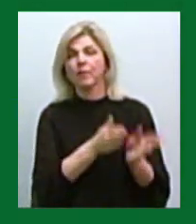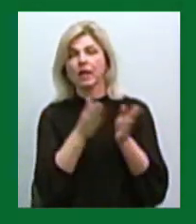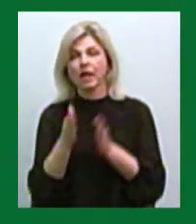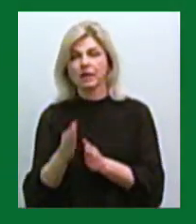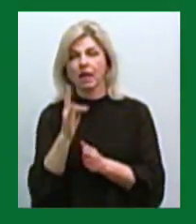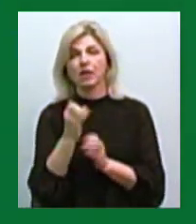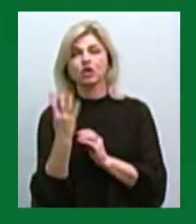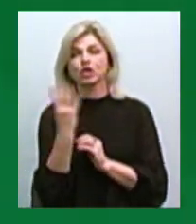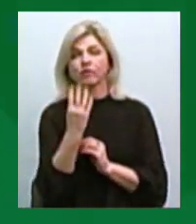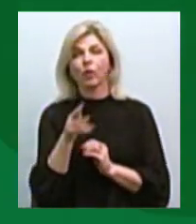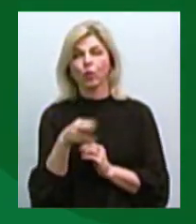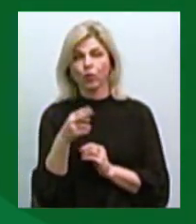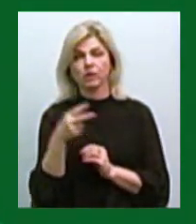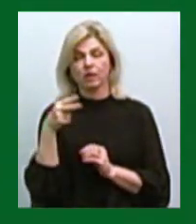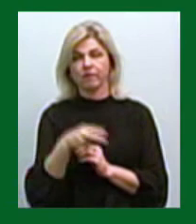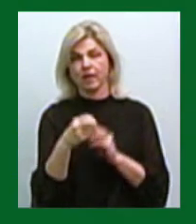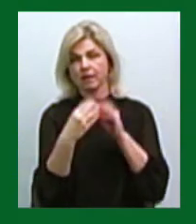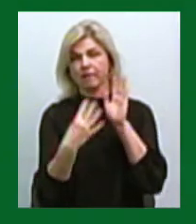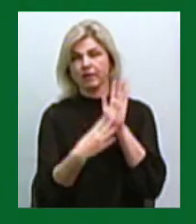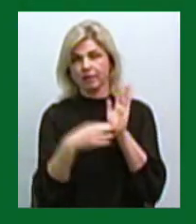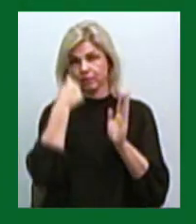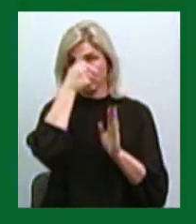4 грудня 2019 року.